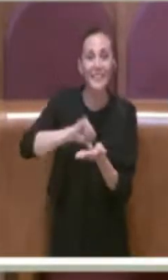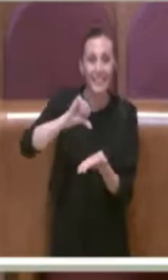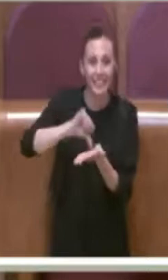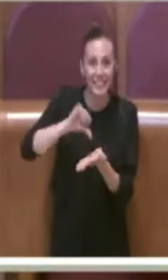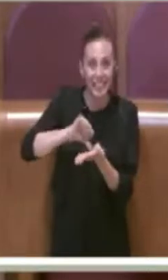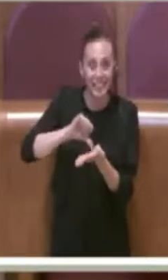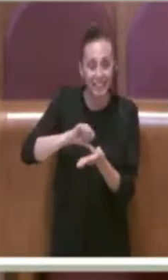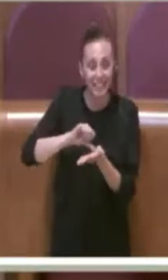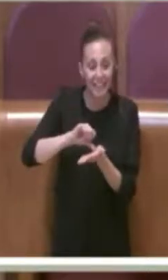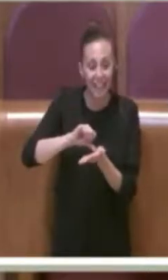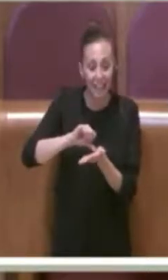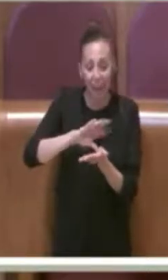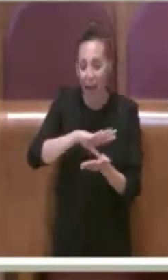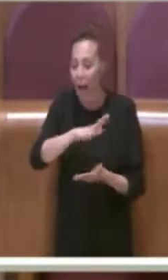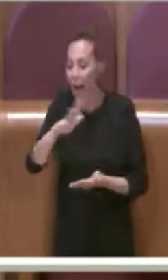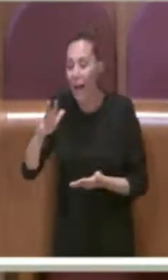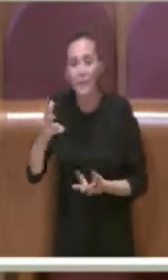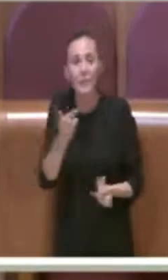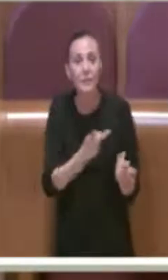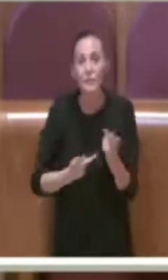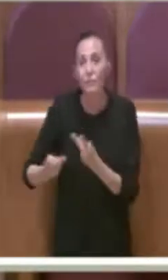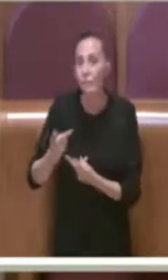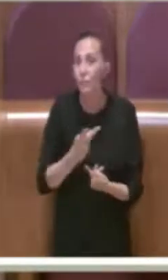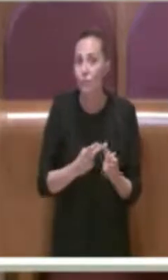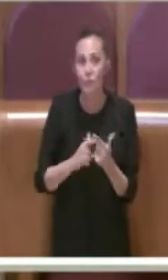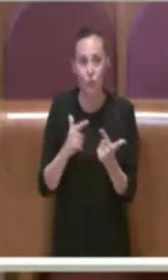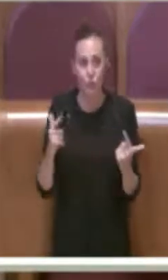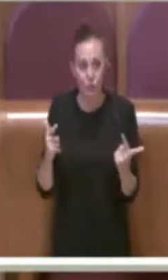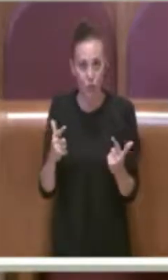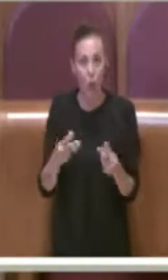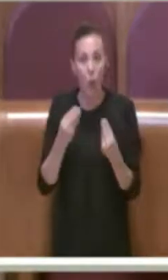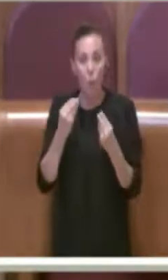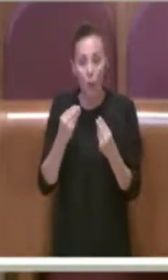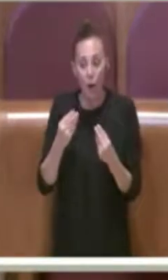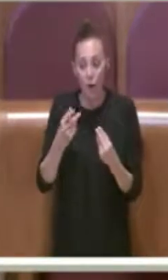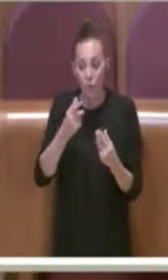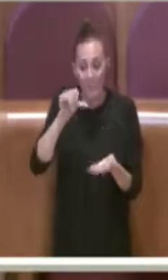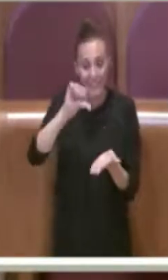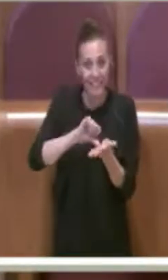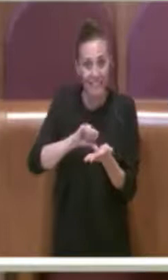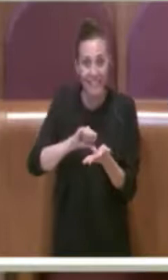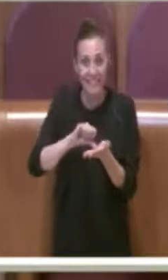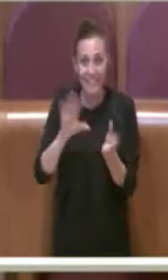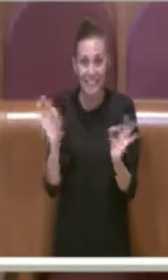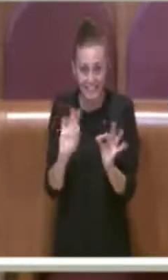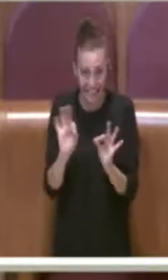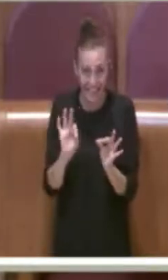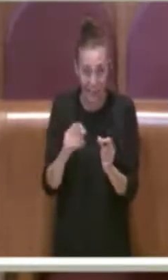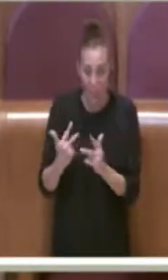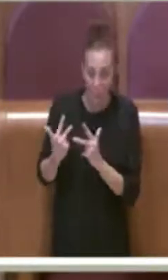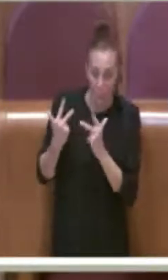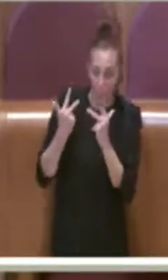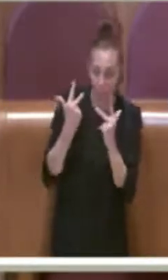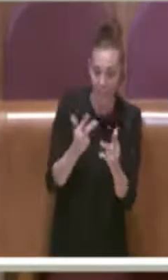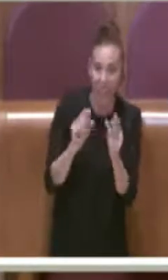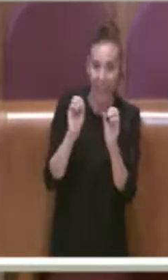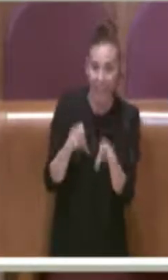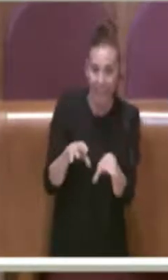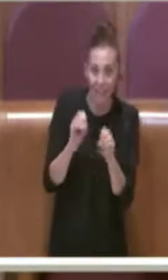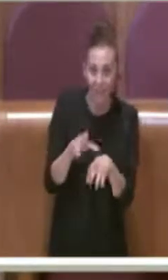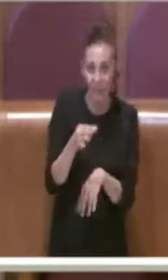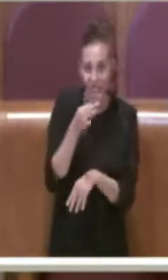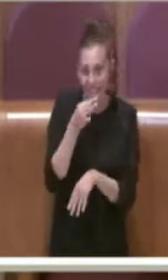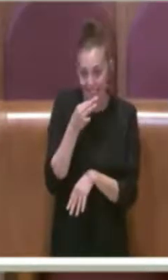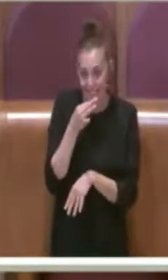tutta la Regione. E quando non ci sono i siti dove portare i rifiuti, dagli impianti di